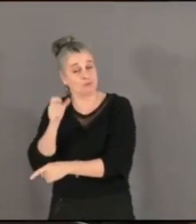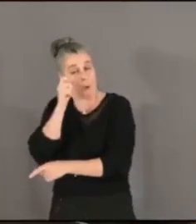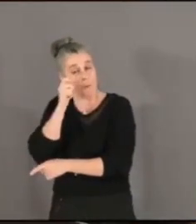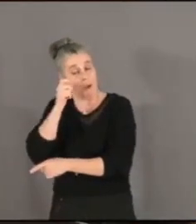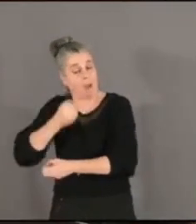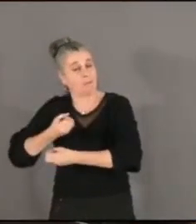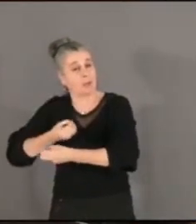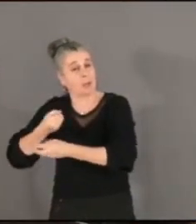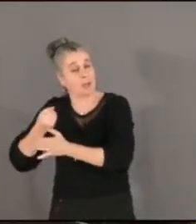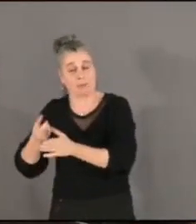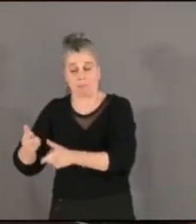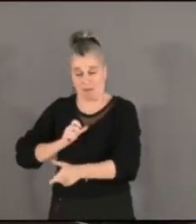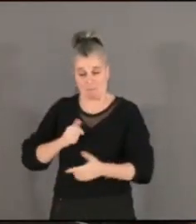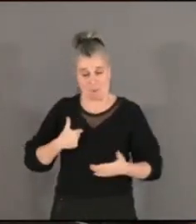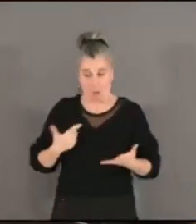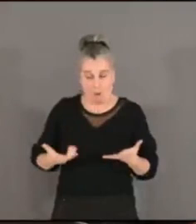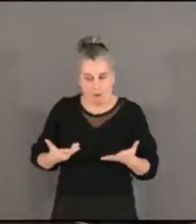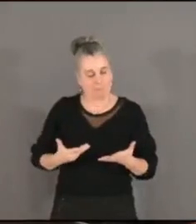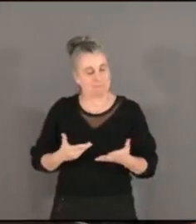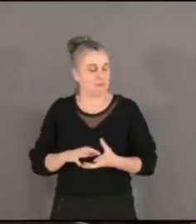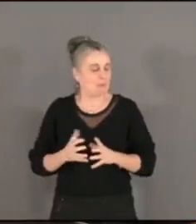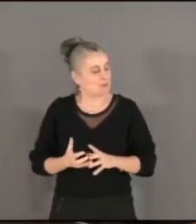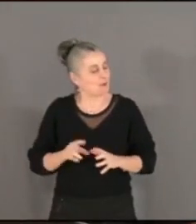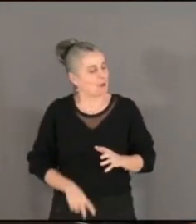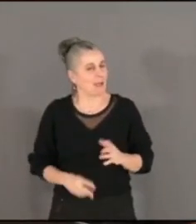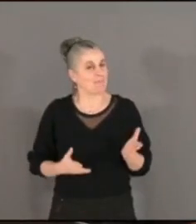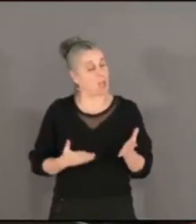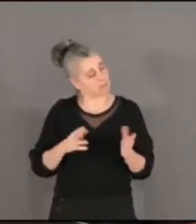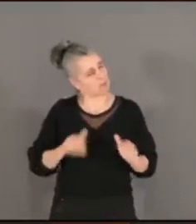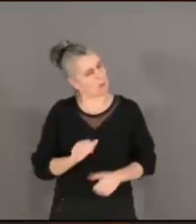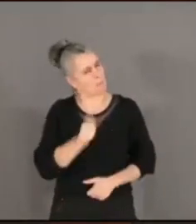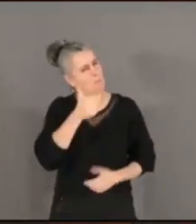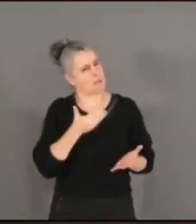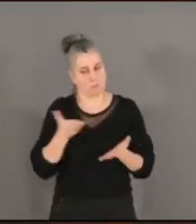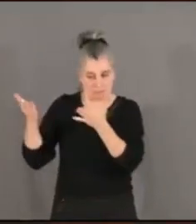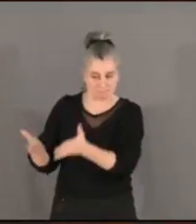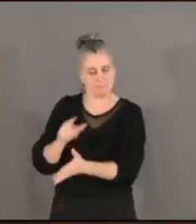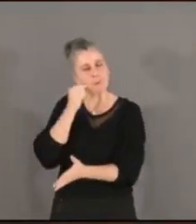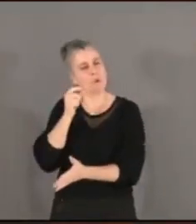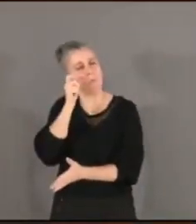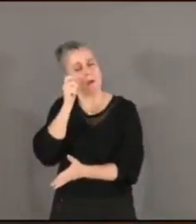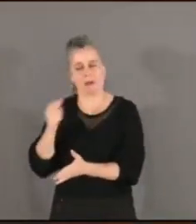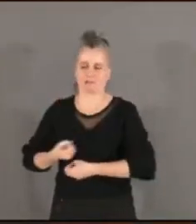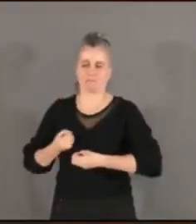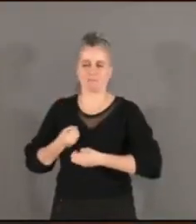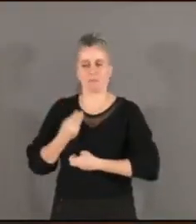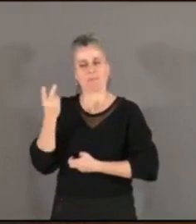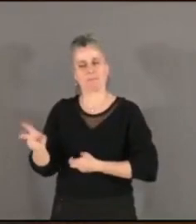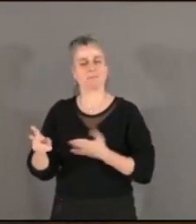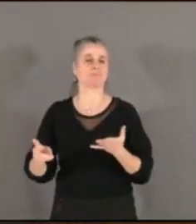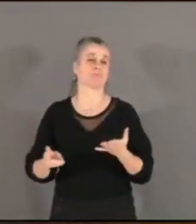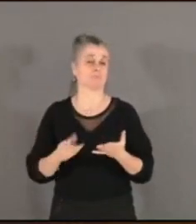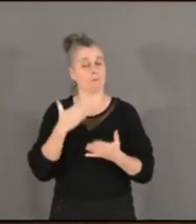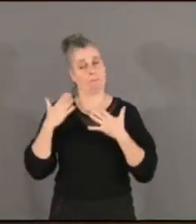va être compliqué. Donc moi, je tenais quand même à féliciter M. Robin pour son intervention. Donc bien que la